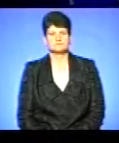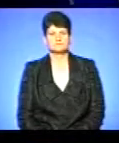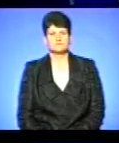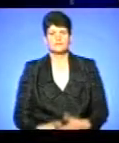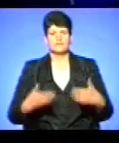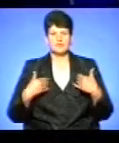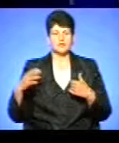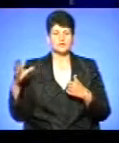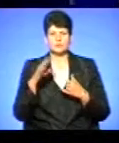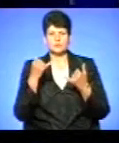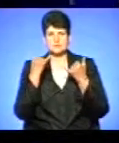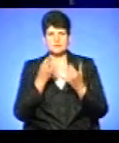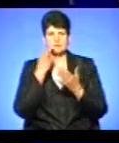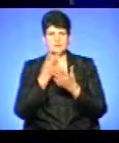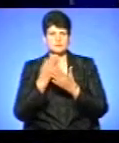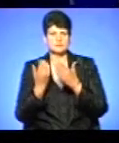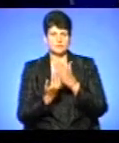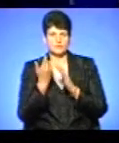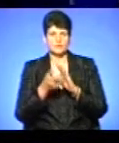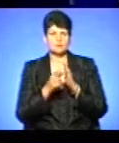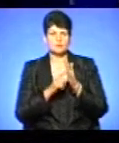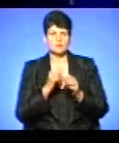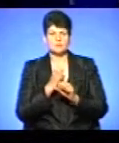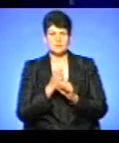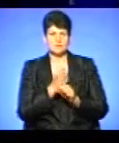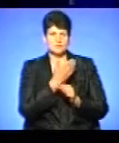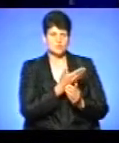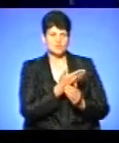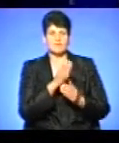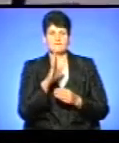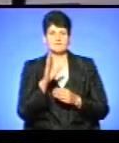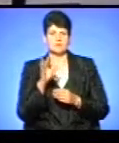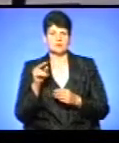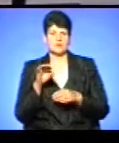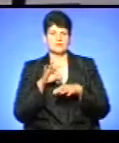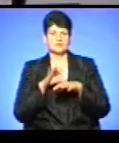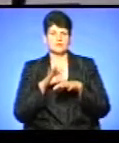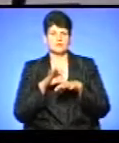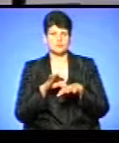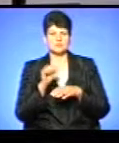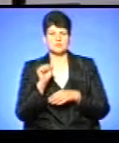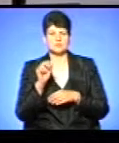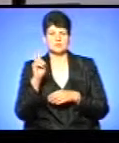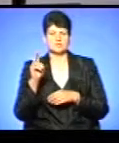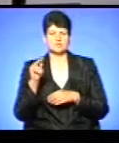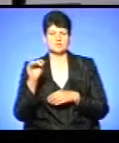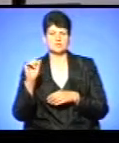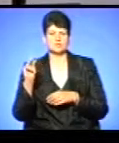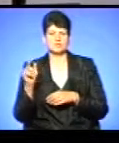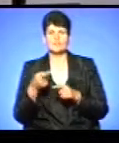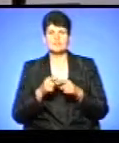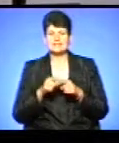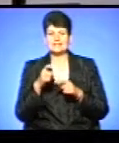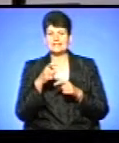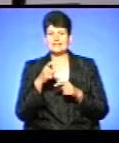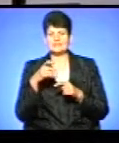Вітаю всіх, хто зараз з нами. В ефірі новини. У студії для вас працюю я, ведуча Анастасія Чучко. У ці хвилини на Тернопільському стадіоні